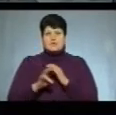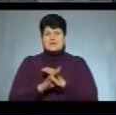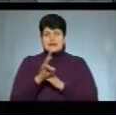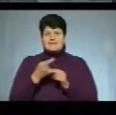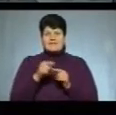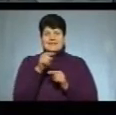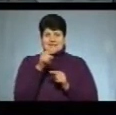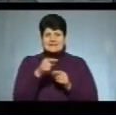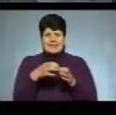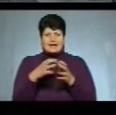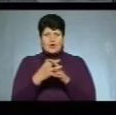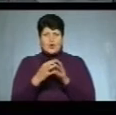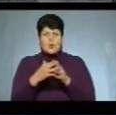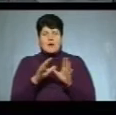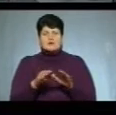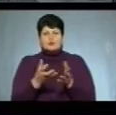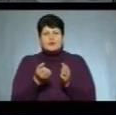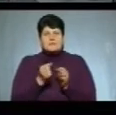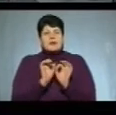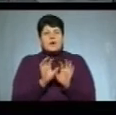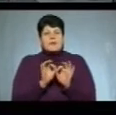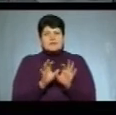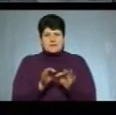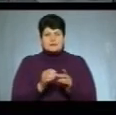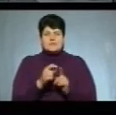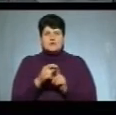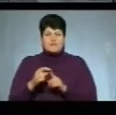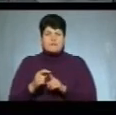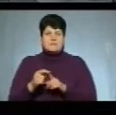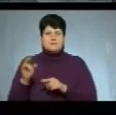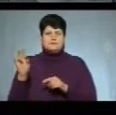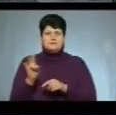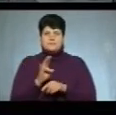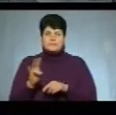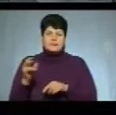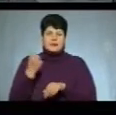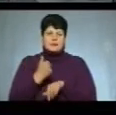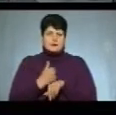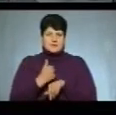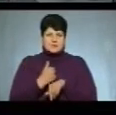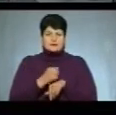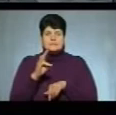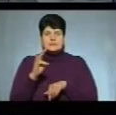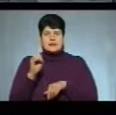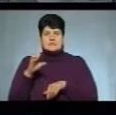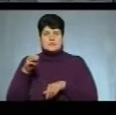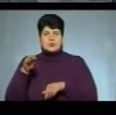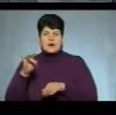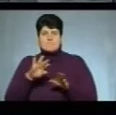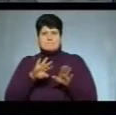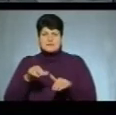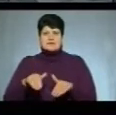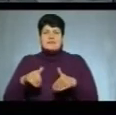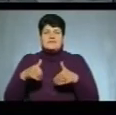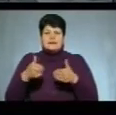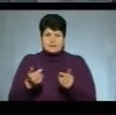релігійних громад, аби отримати їхні коментарі. Зазначу, за словами архієпископа Тернопільського і Кременецького Нестора, після надання Томусу на